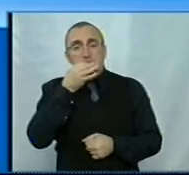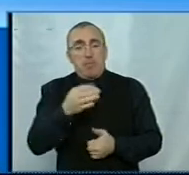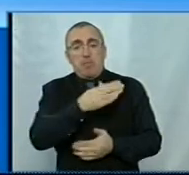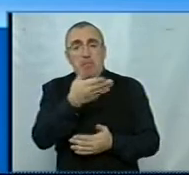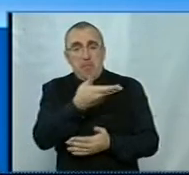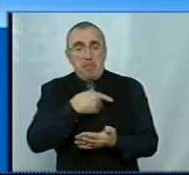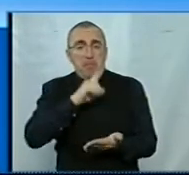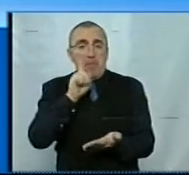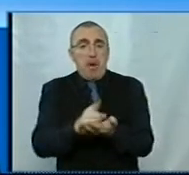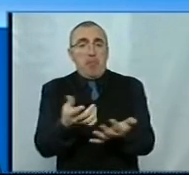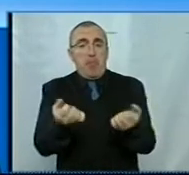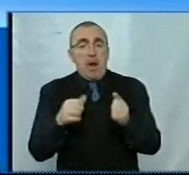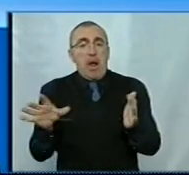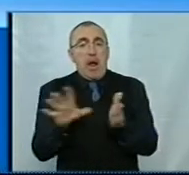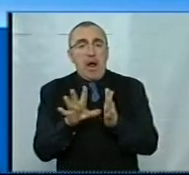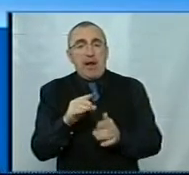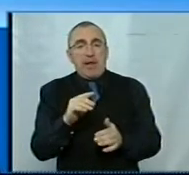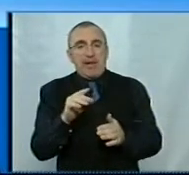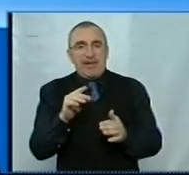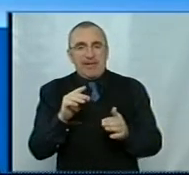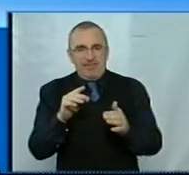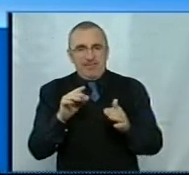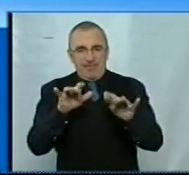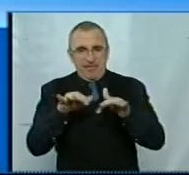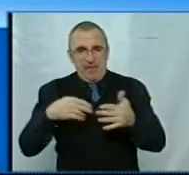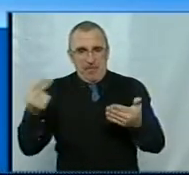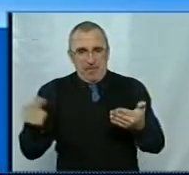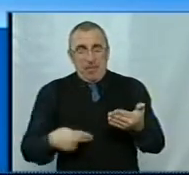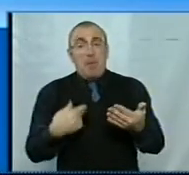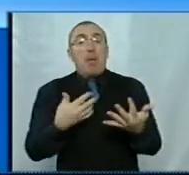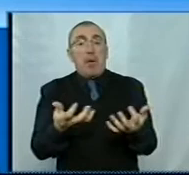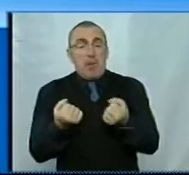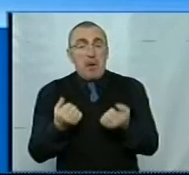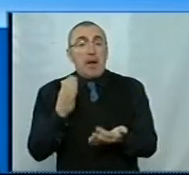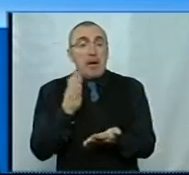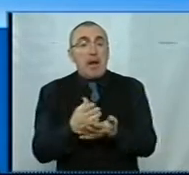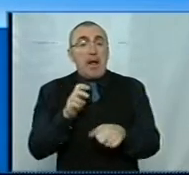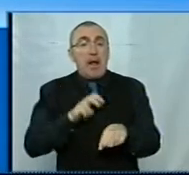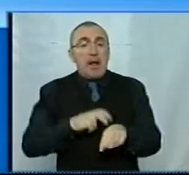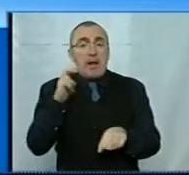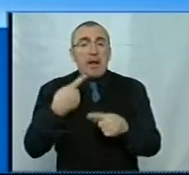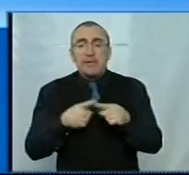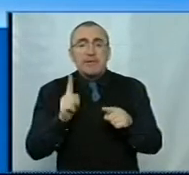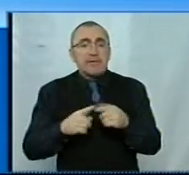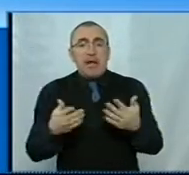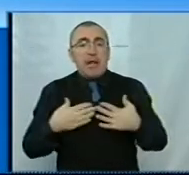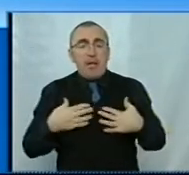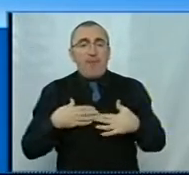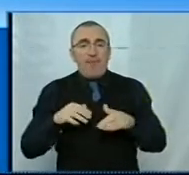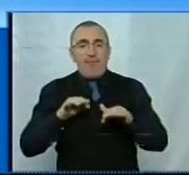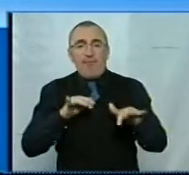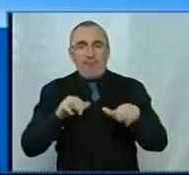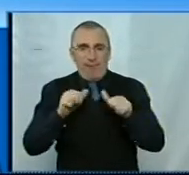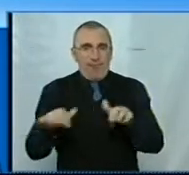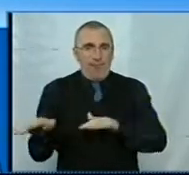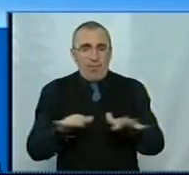маємо отримати саме електронні цифрові підписи, і ми їх отримували. Але ми є лікарі, це не властива для нас функція, ми